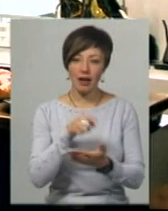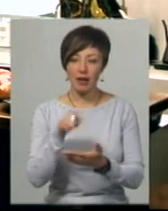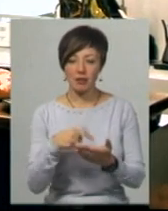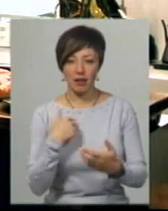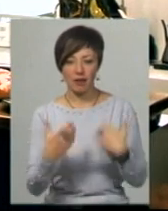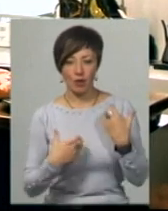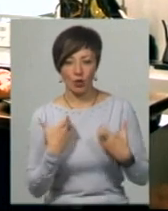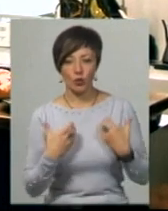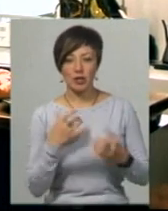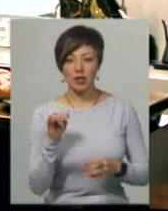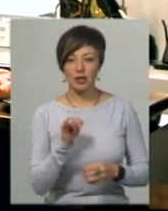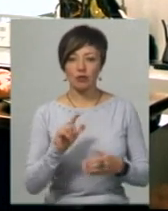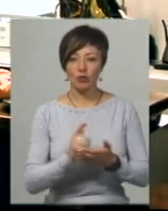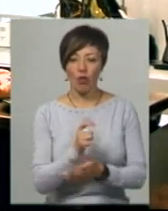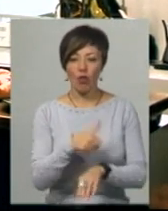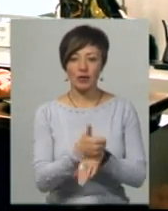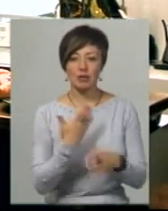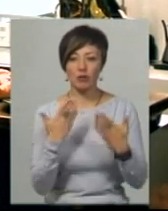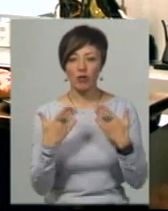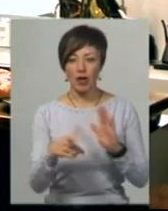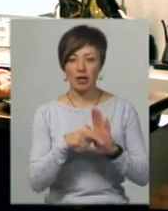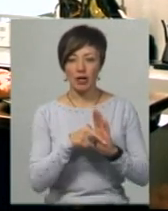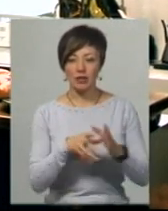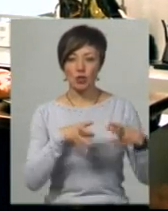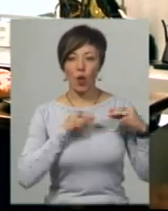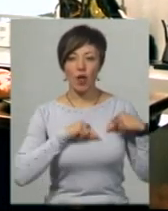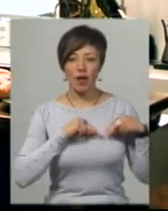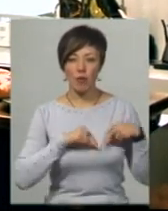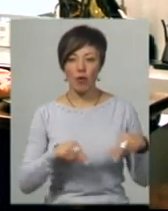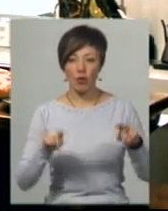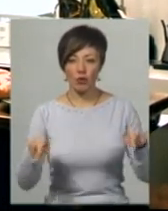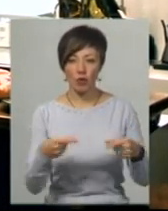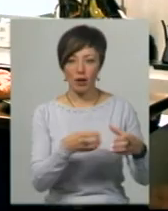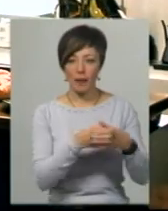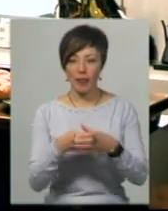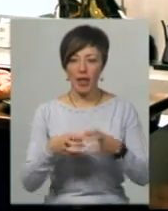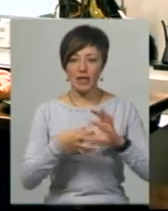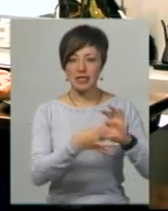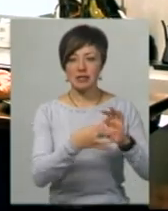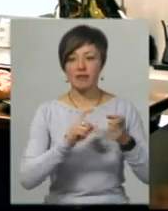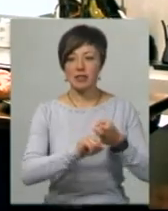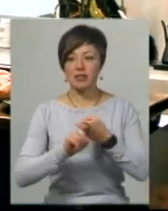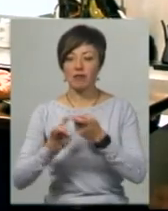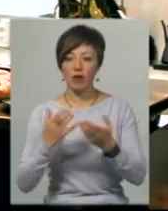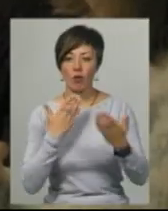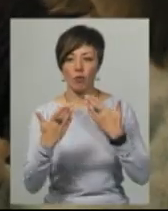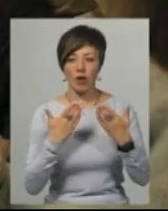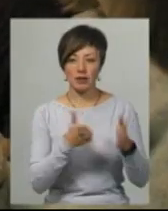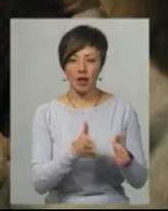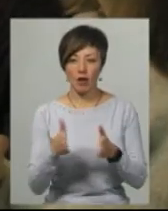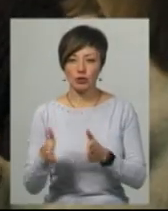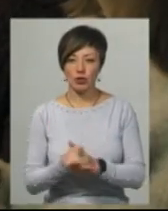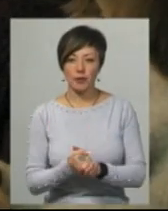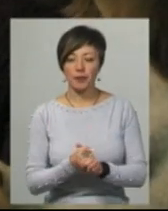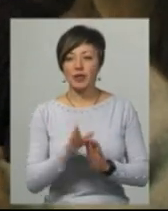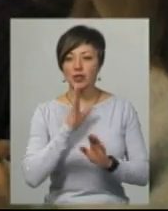хвилюють. Ну, і, знову таки, головне – це спілкування з колегами, утворення якоїсь мережі, зв'язків і комунікації налагодження. За словами